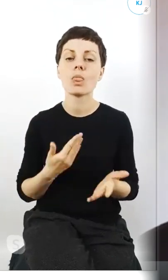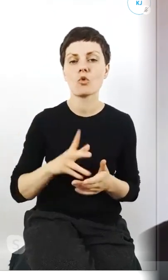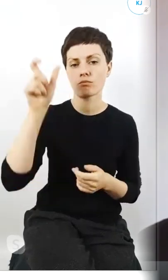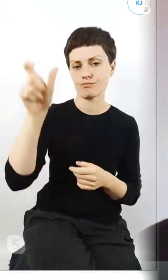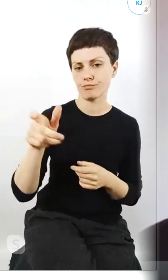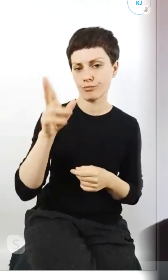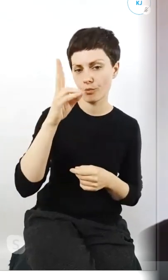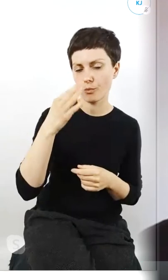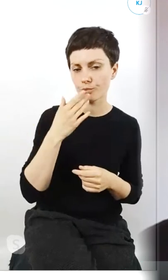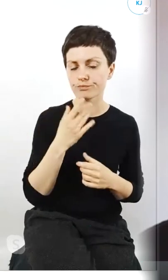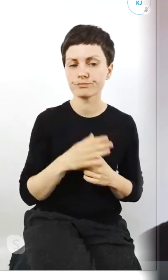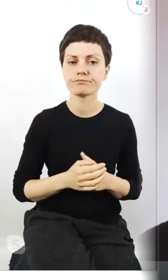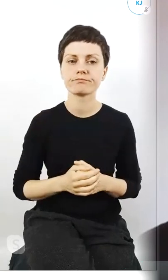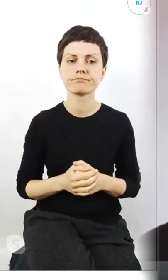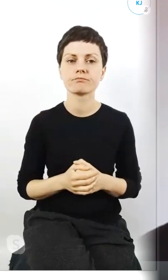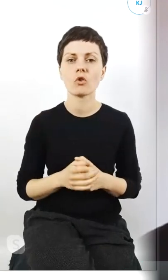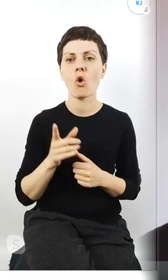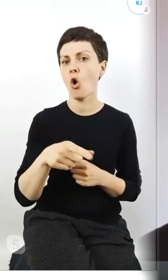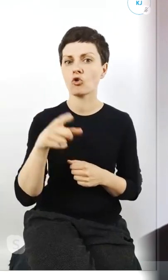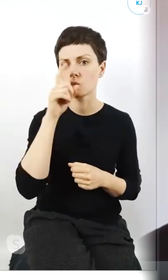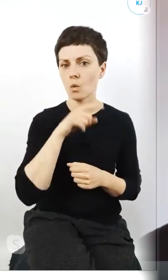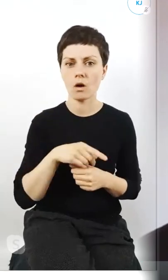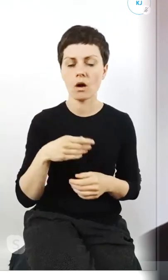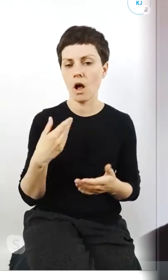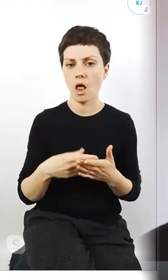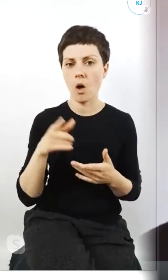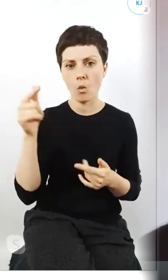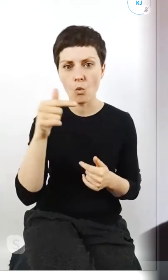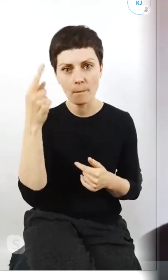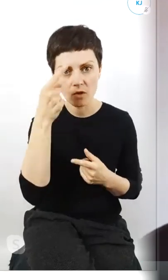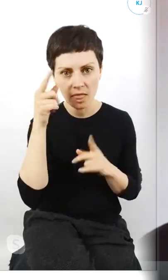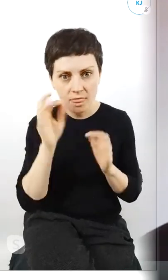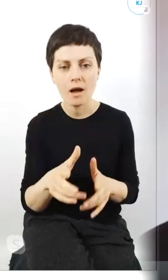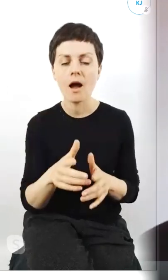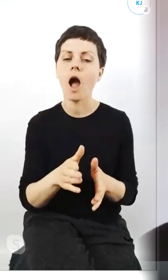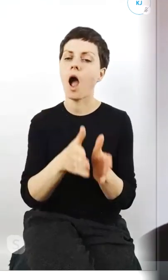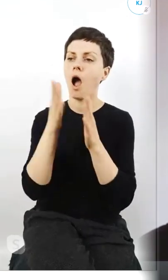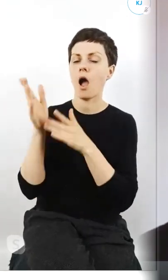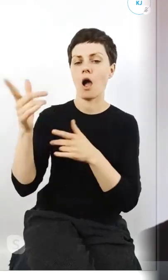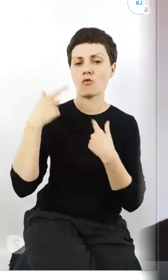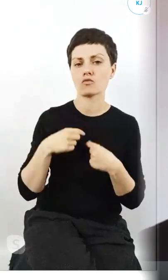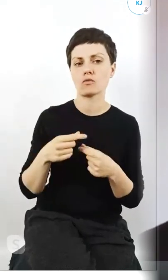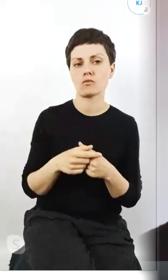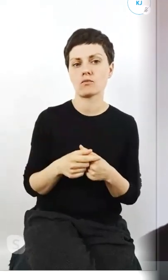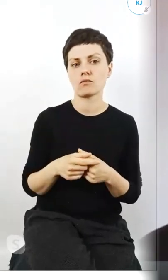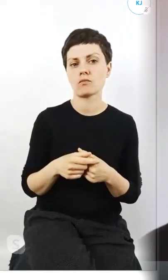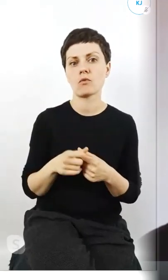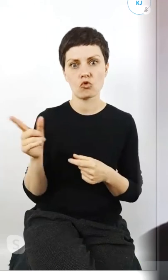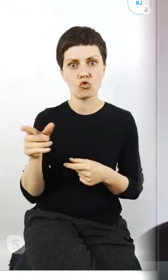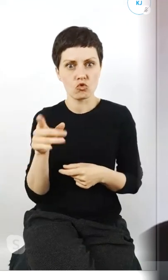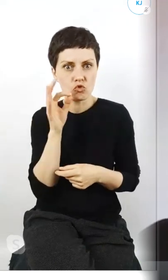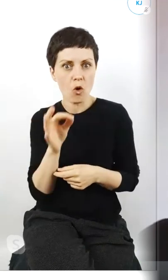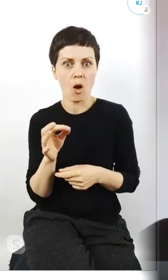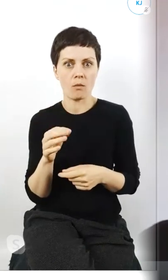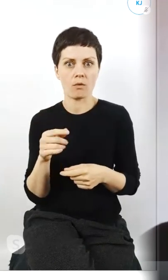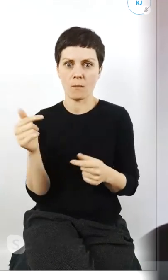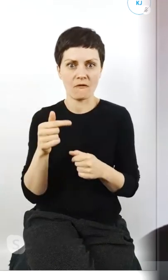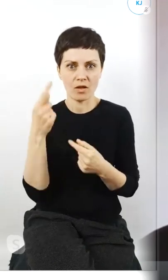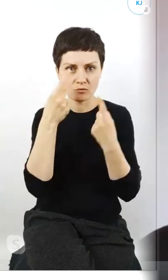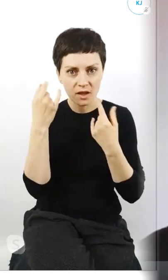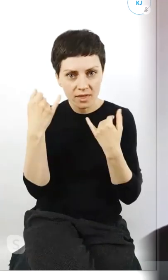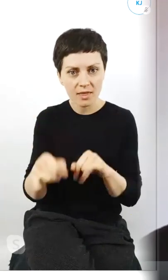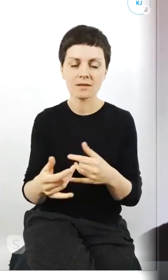o to jest złe więc myśl tak a ktoś mówi to jest dobre więc myśl inaczej